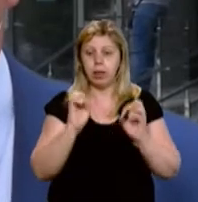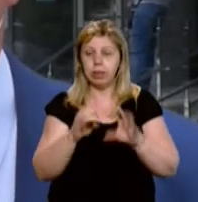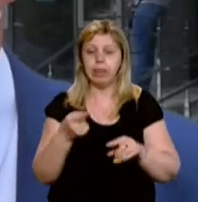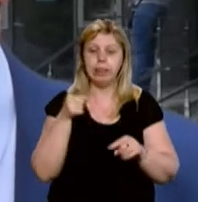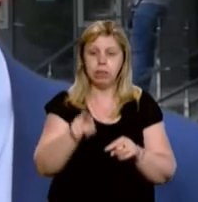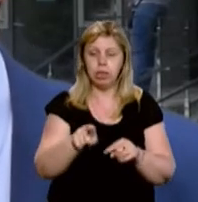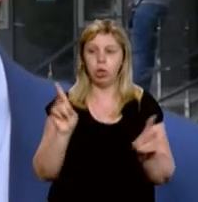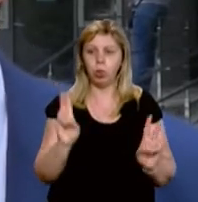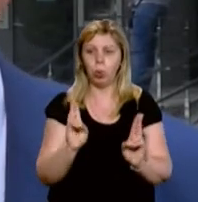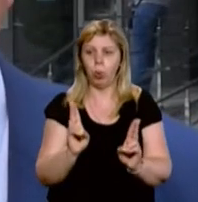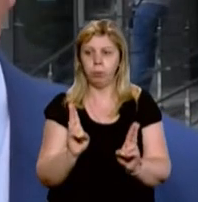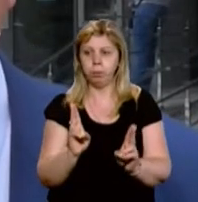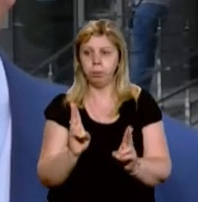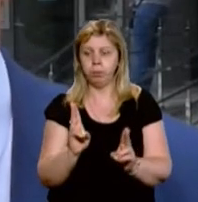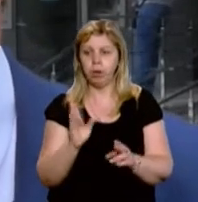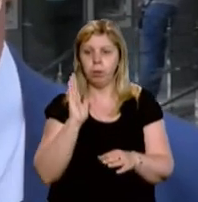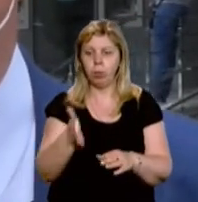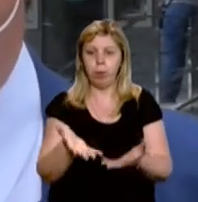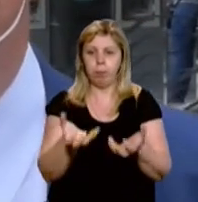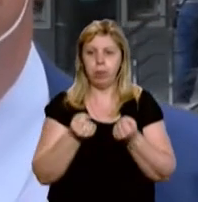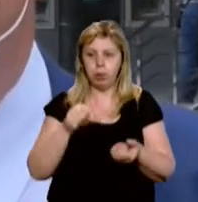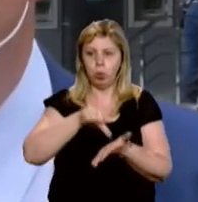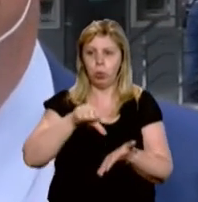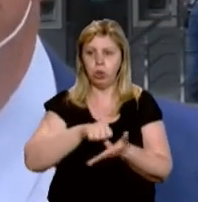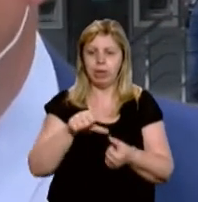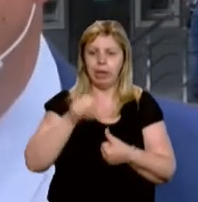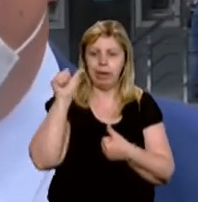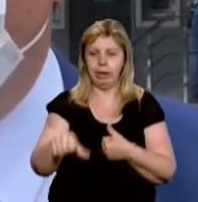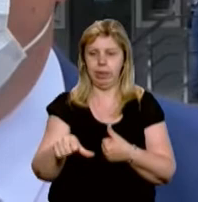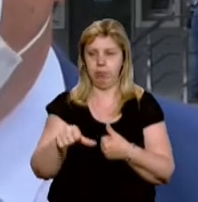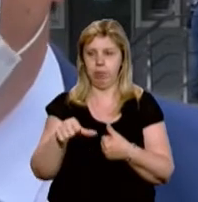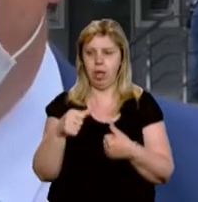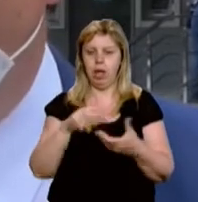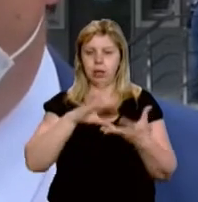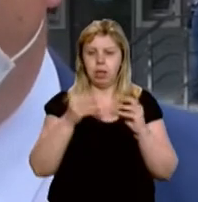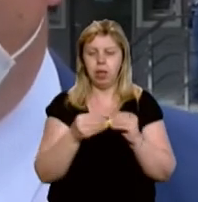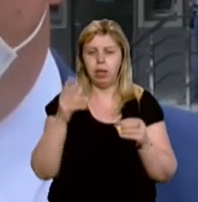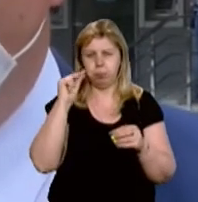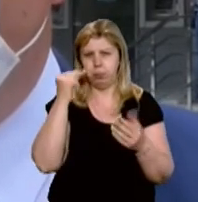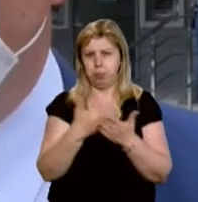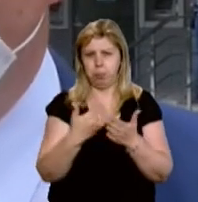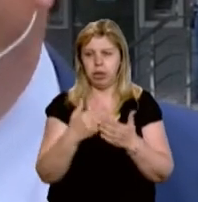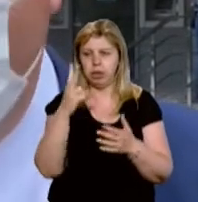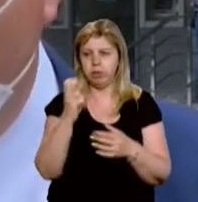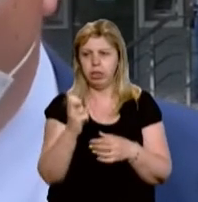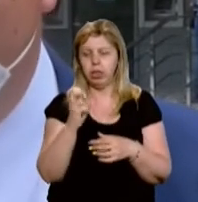ще ті, хто буде приймати участь, крім зазначених. Загальна цифра приблизно